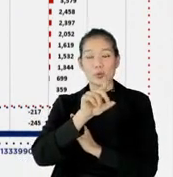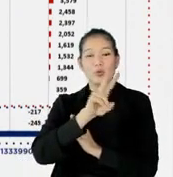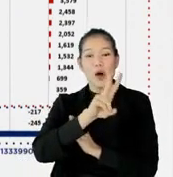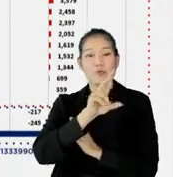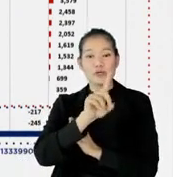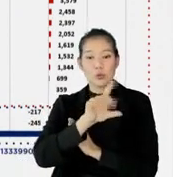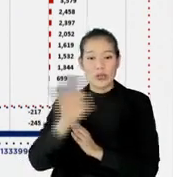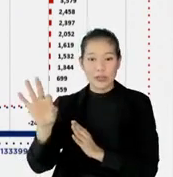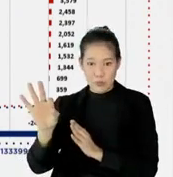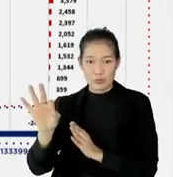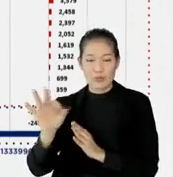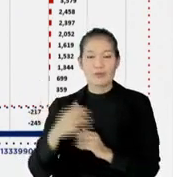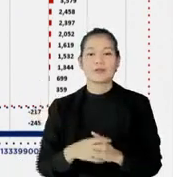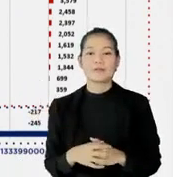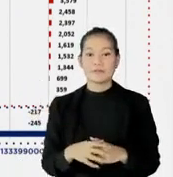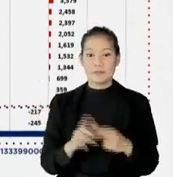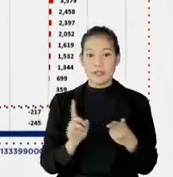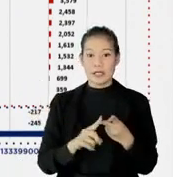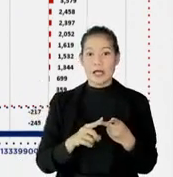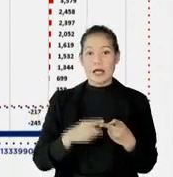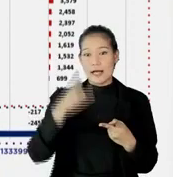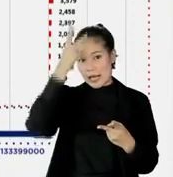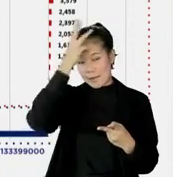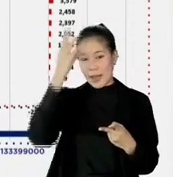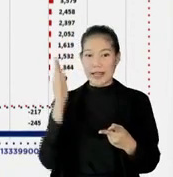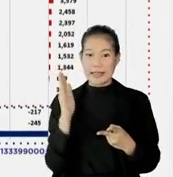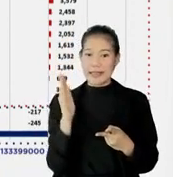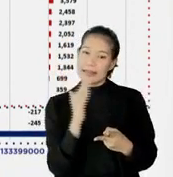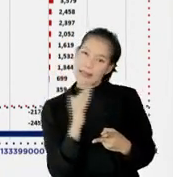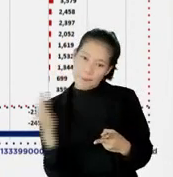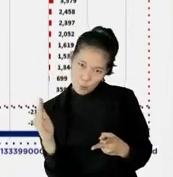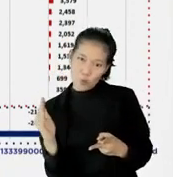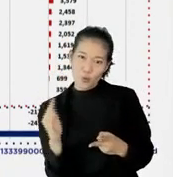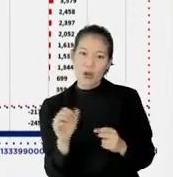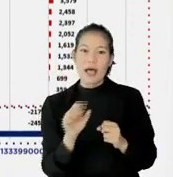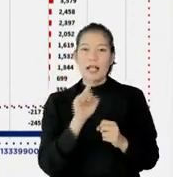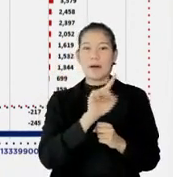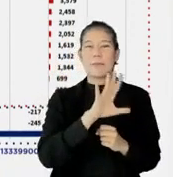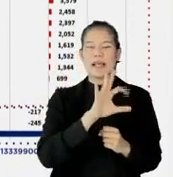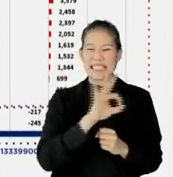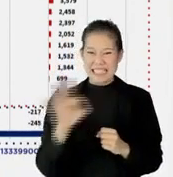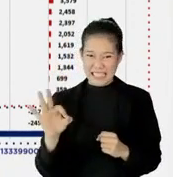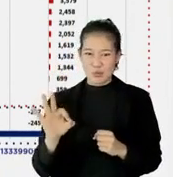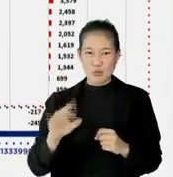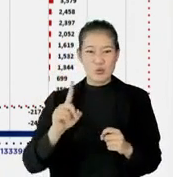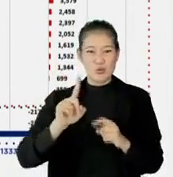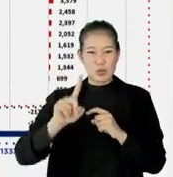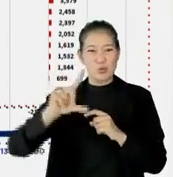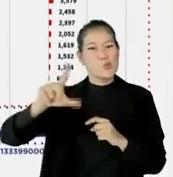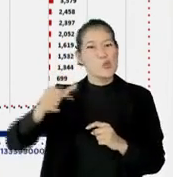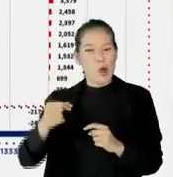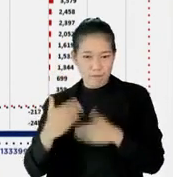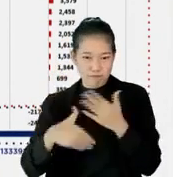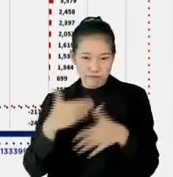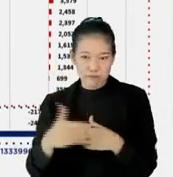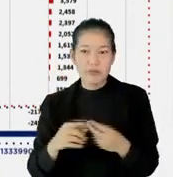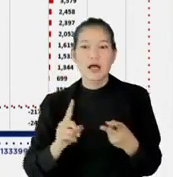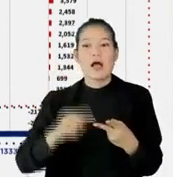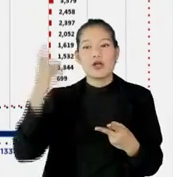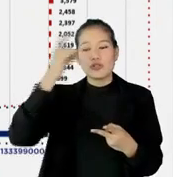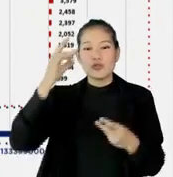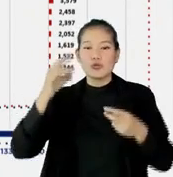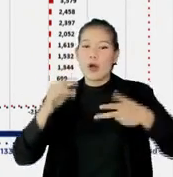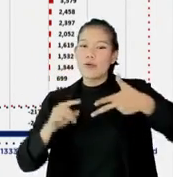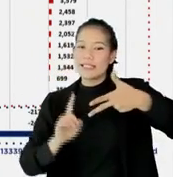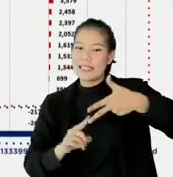Sumatera Utara naiknya signifikan, kemudian Kalimantan Timur, ini kenaikannya 15 ribu kasus, dalam waktu 1 bulan, Sulawesi Selatan